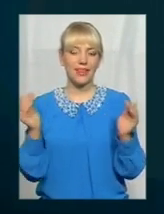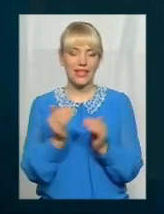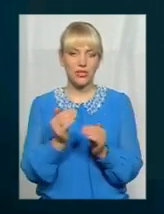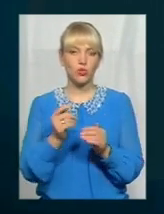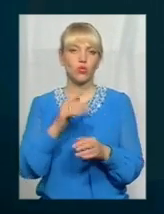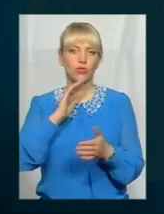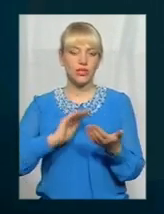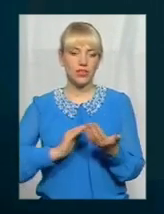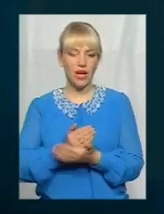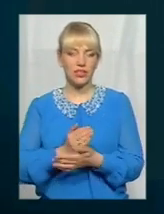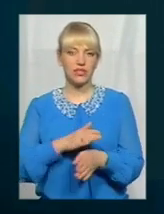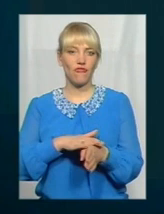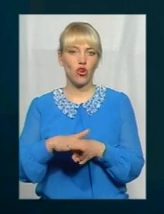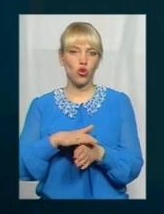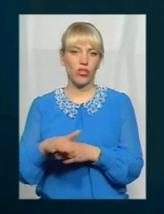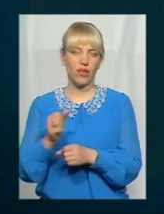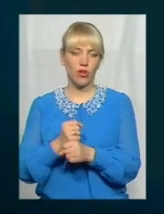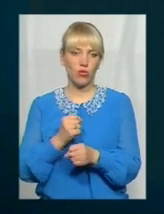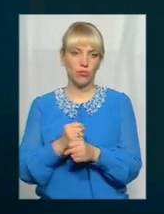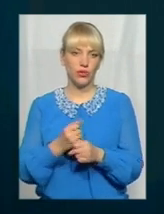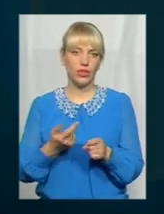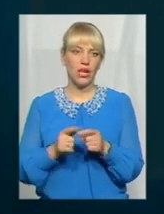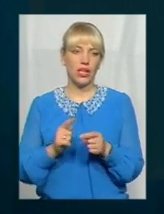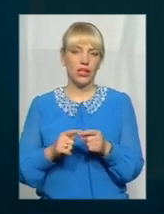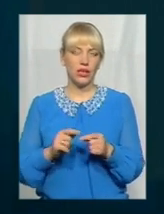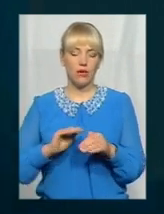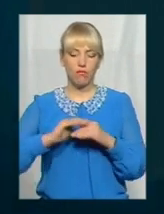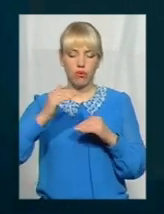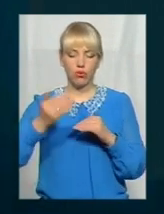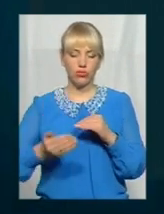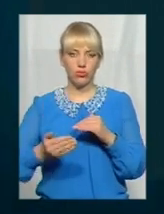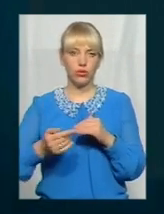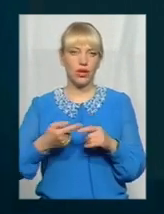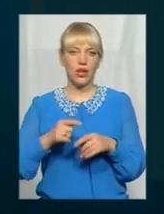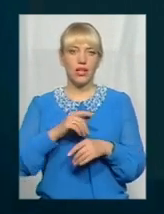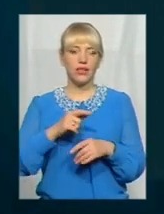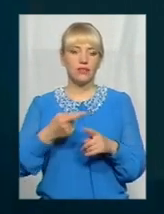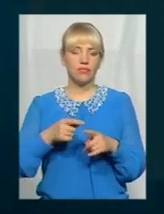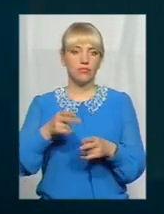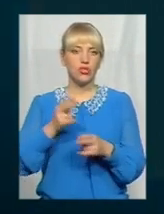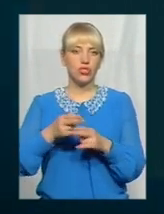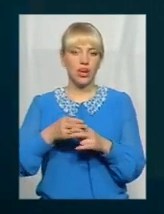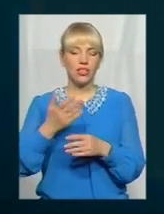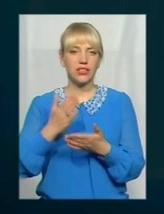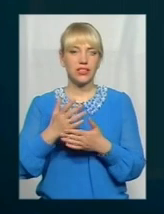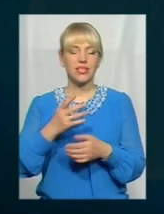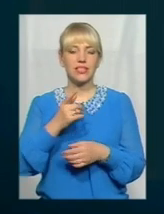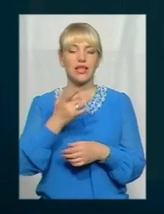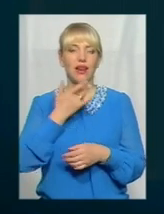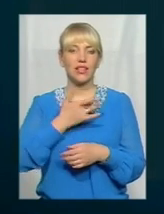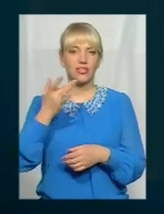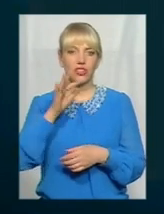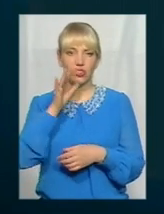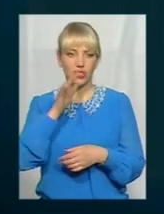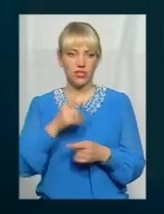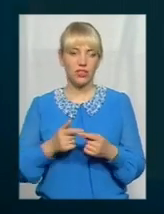роботи не проводяться, бордюри на пішохідних переходах ніхто не перегубляє з радянських часів. Для мобільних груп